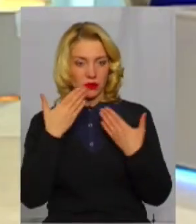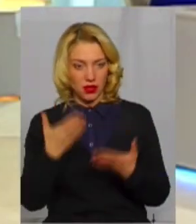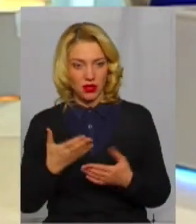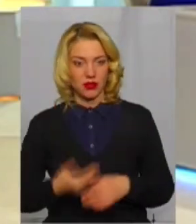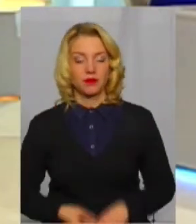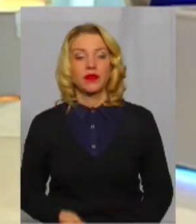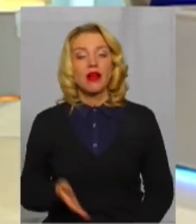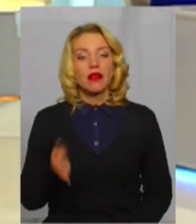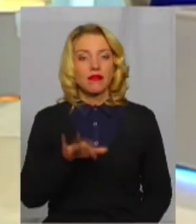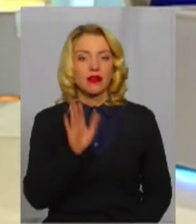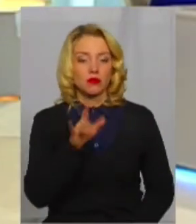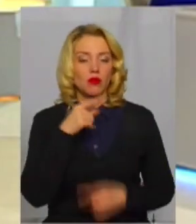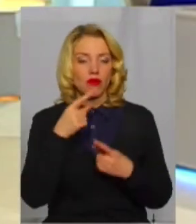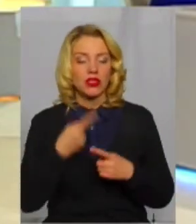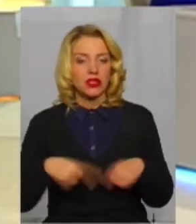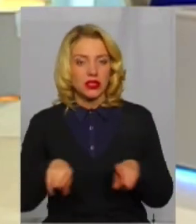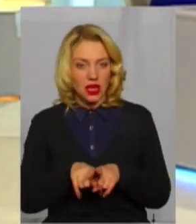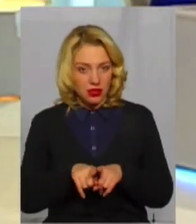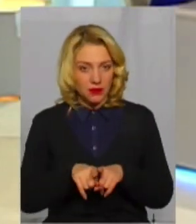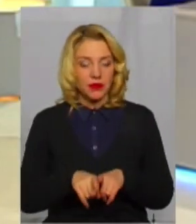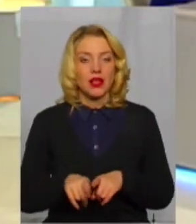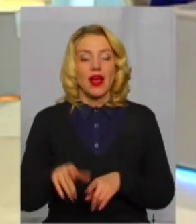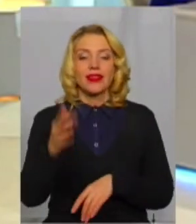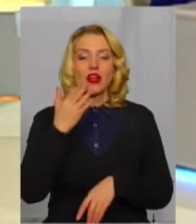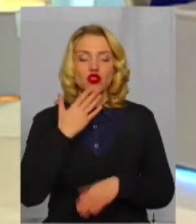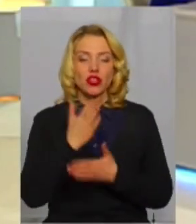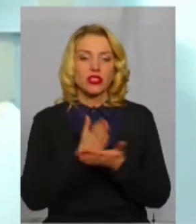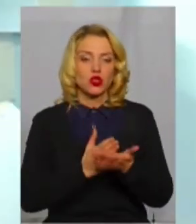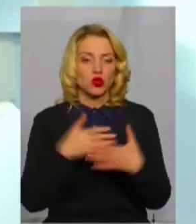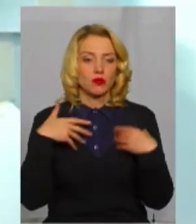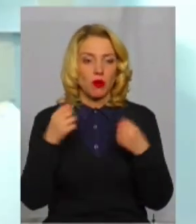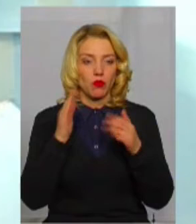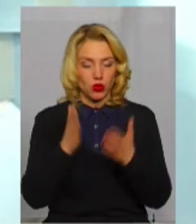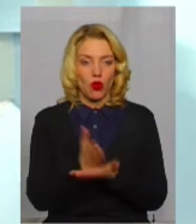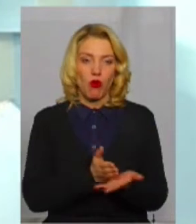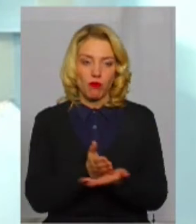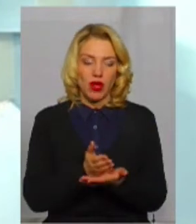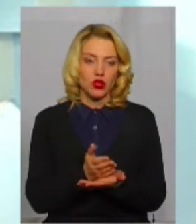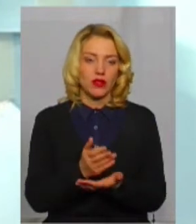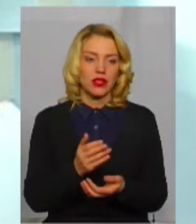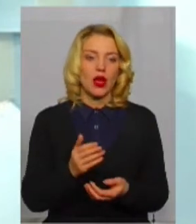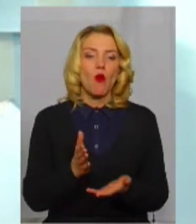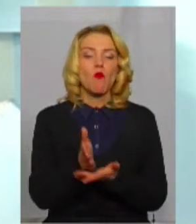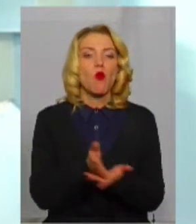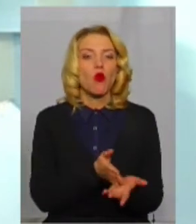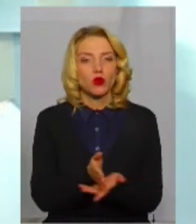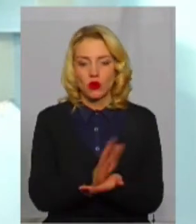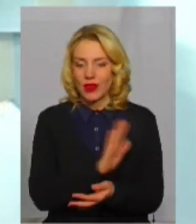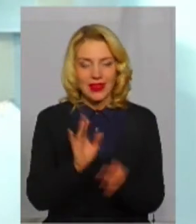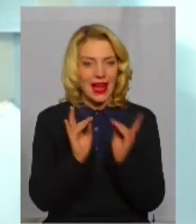так будемо говорити. Національна служба здоров'я буде оплачувати послугу не ліжкомісце,